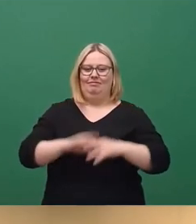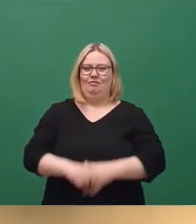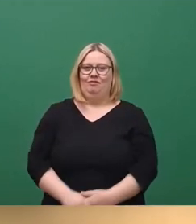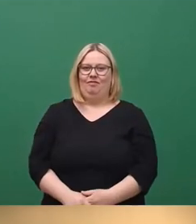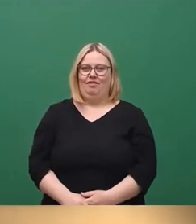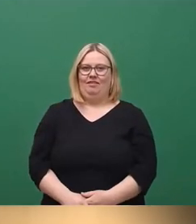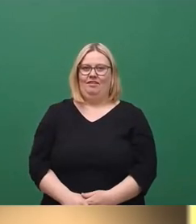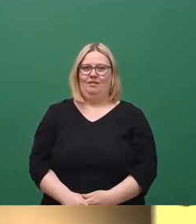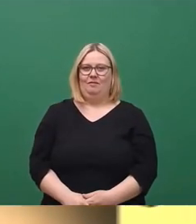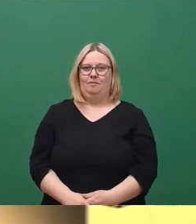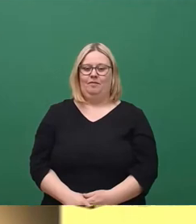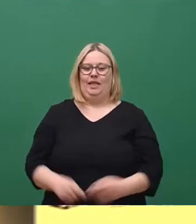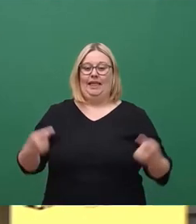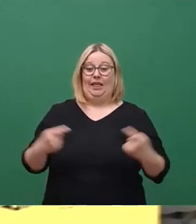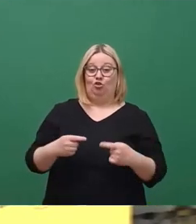Gegenstimmen?